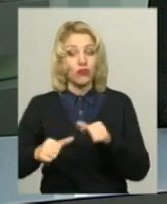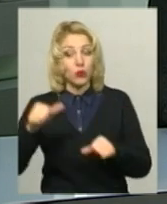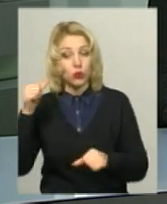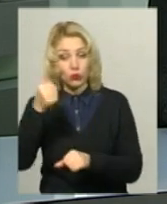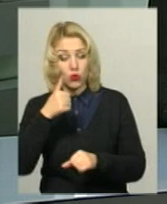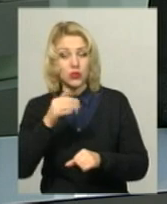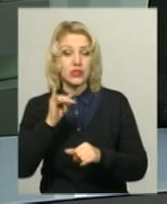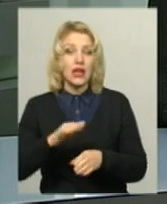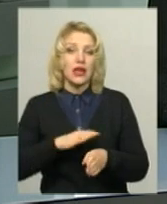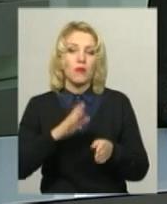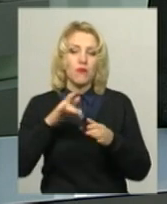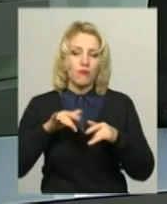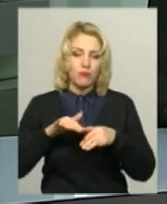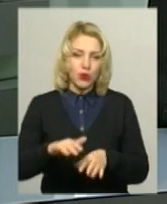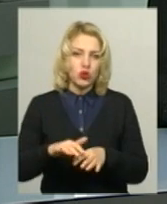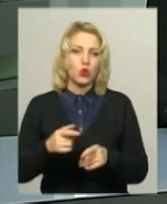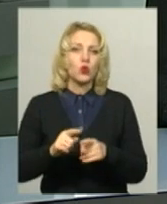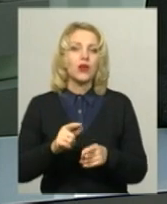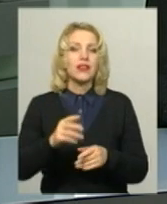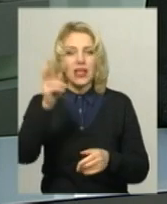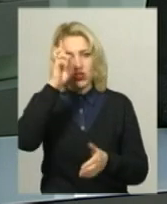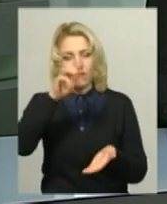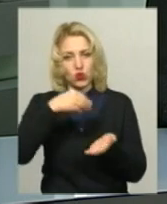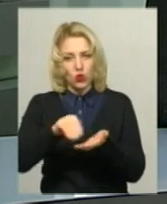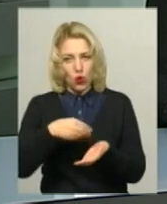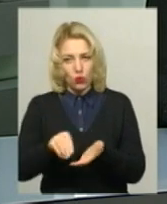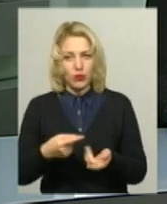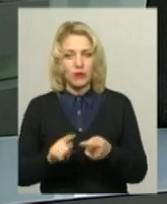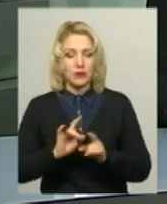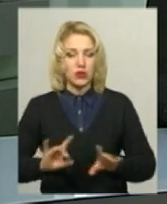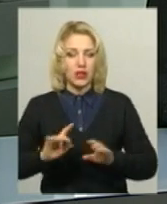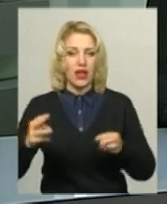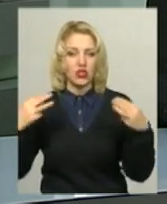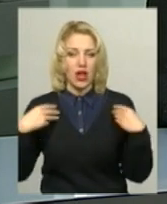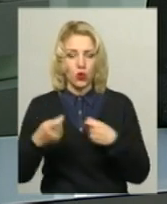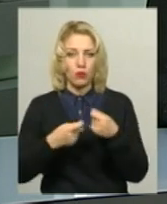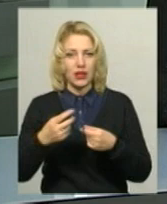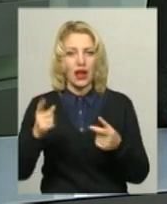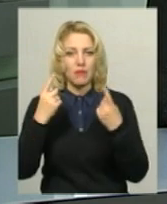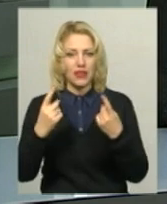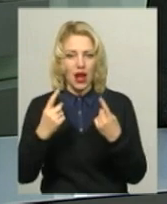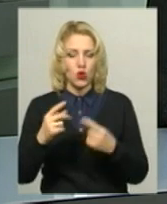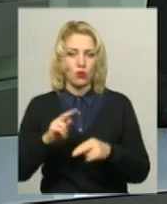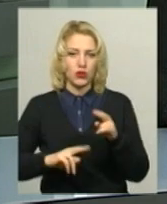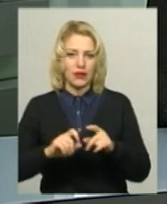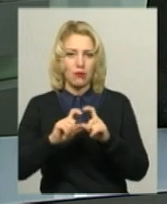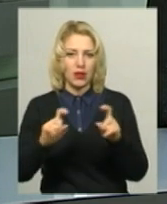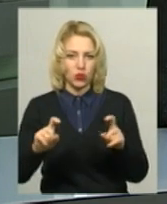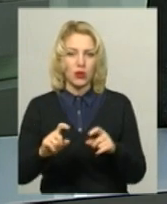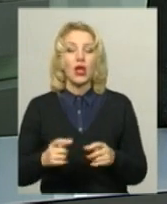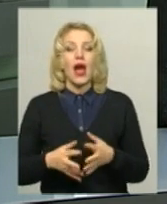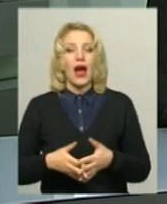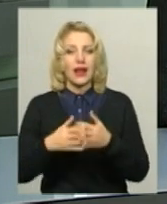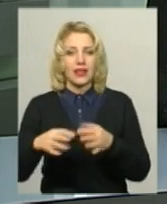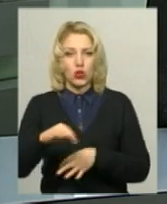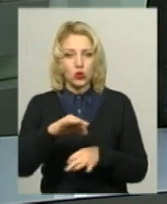процедуру державної закупівлі з метою будівництва. Про це розповіла начальник управління капітального будівництва Департаменту архітектури містобудування